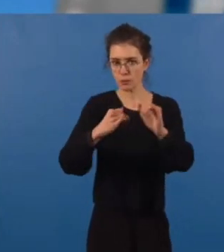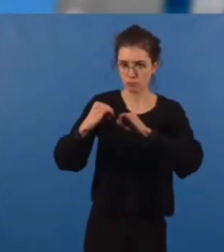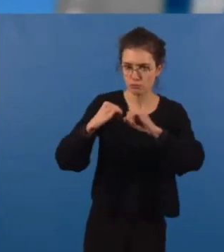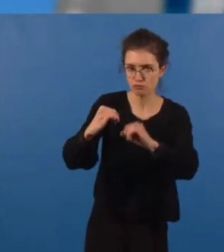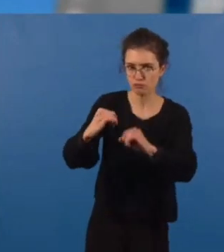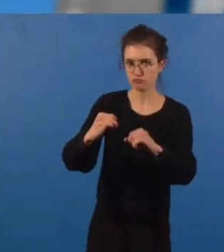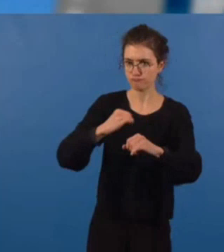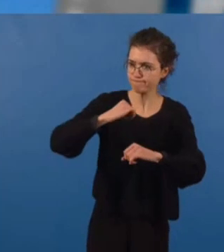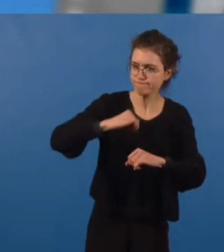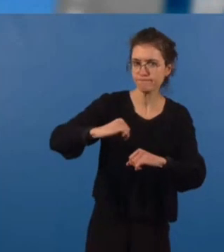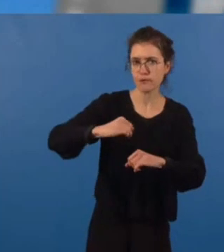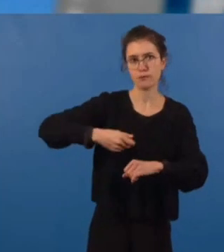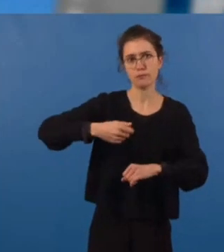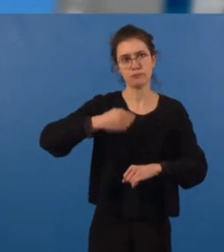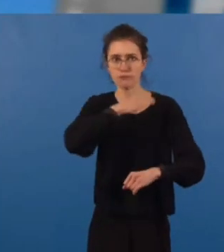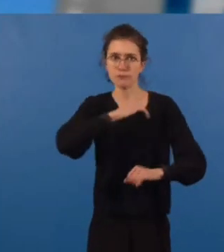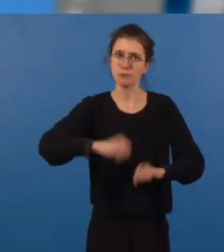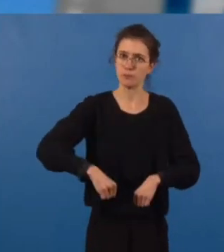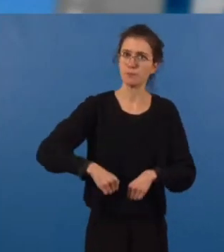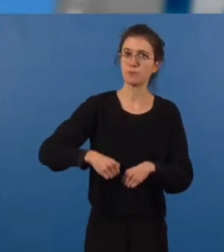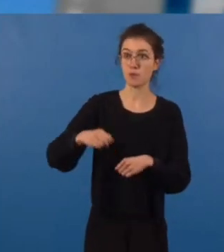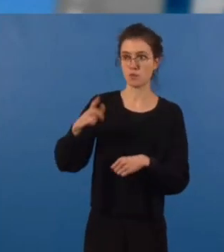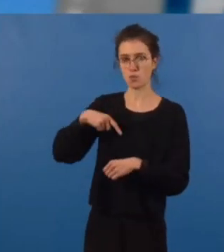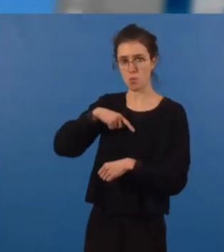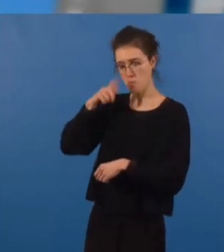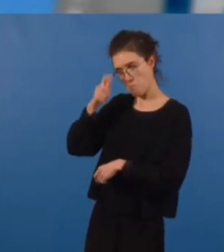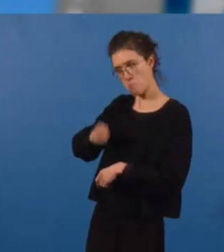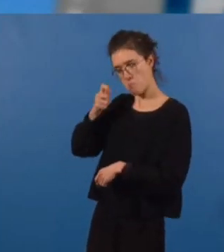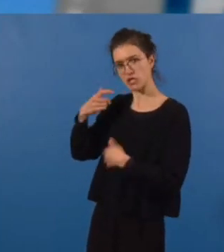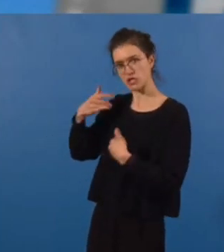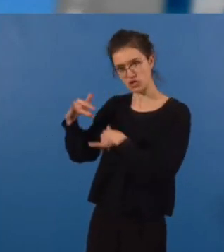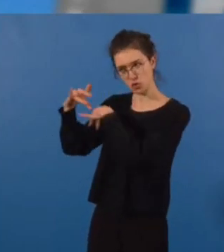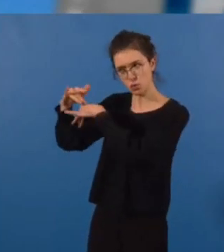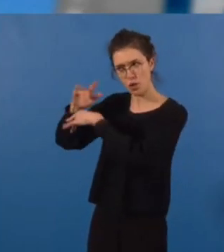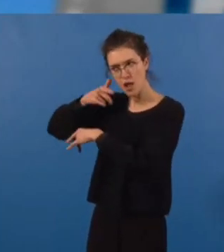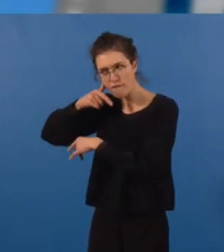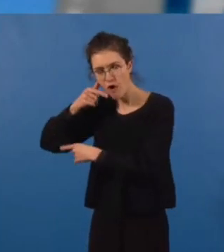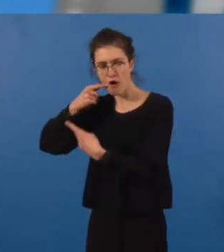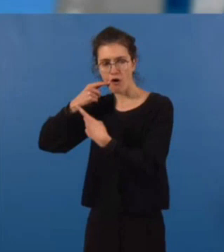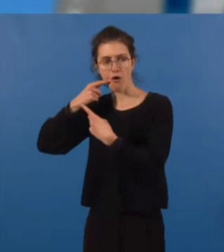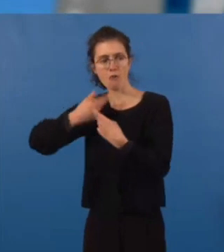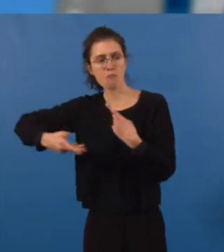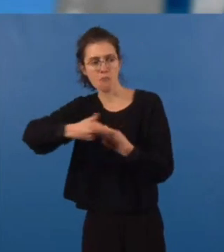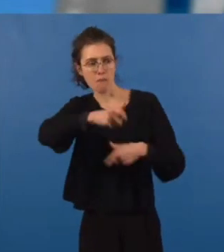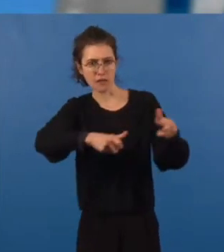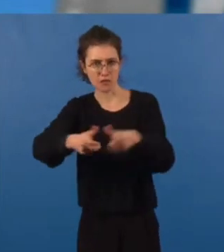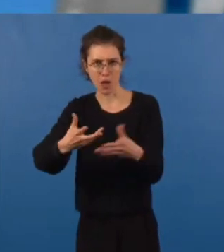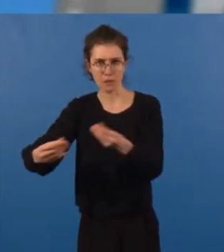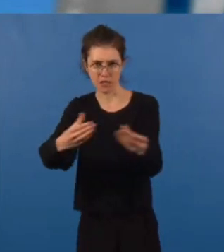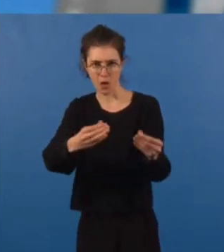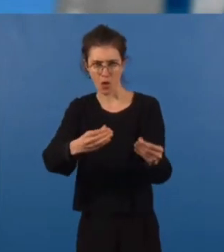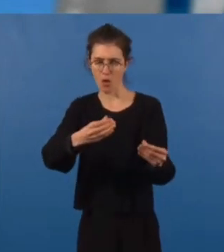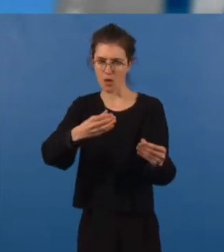Nous saluons ainsi les efforts en termes de réduction de consommation énergétique par habitant, notamment avec l